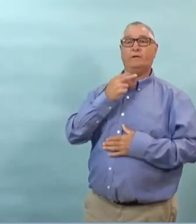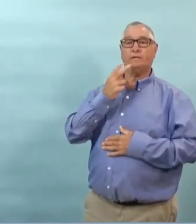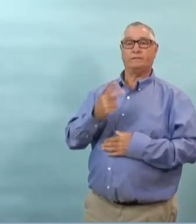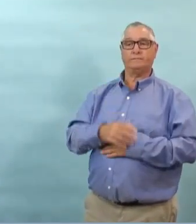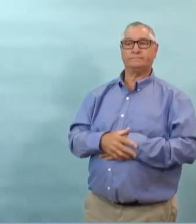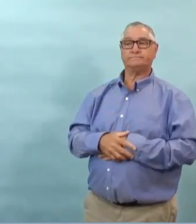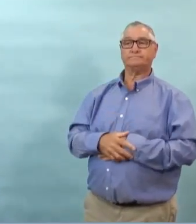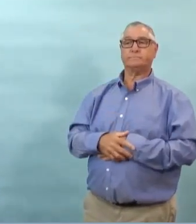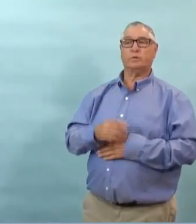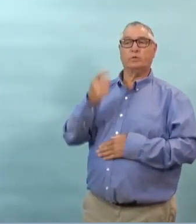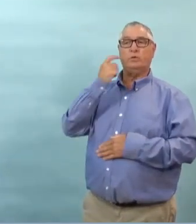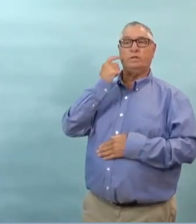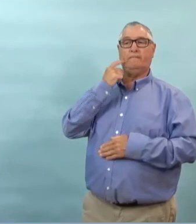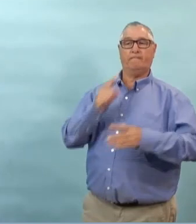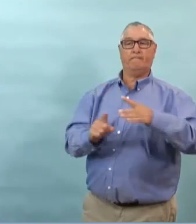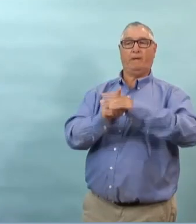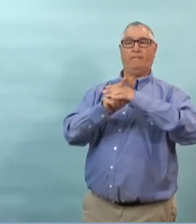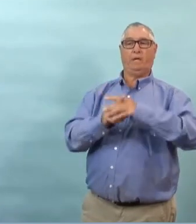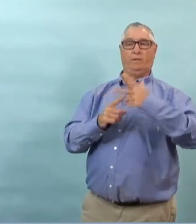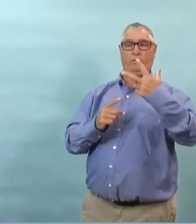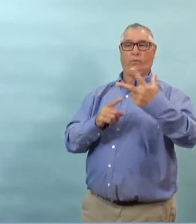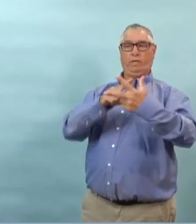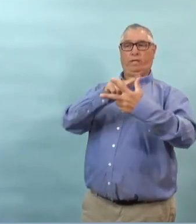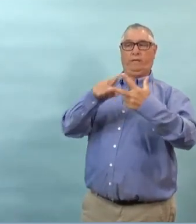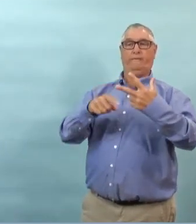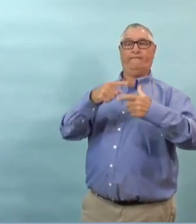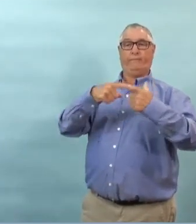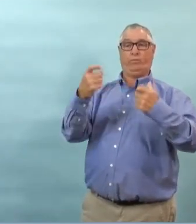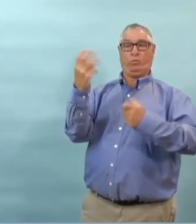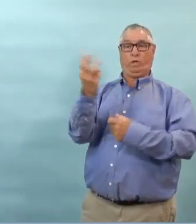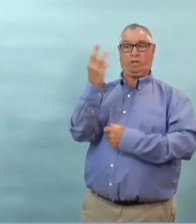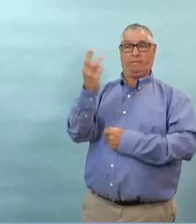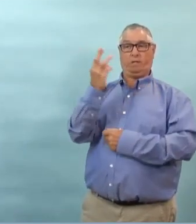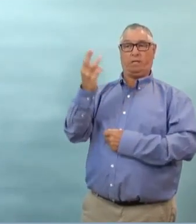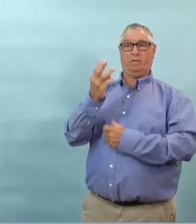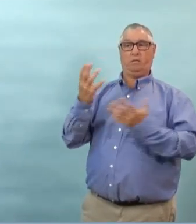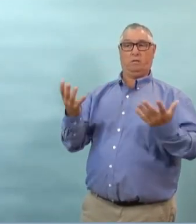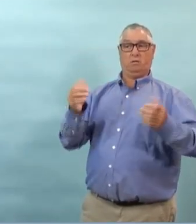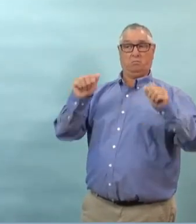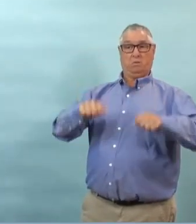régionale de prendre des décisions il ya donc plusieurs cas à winnipeg